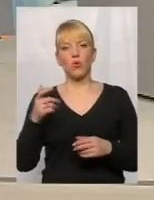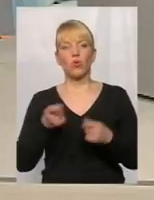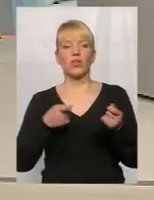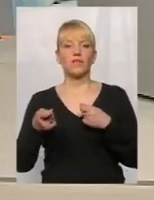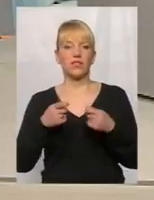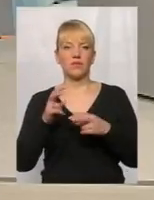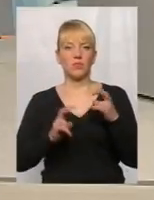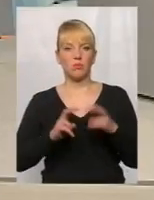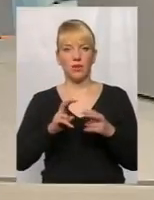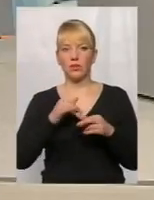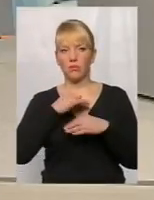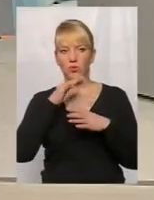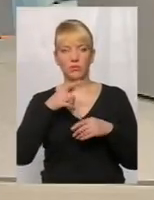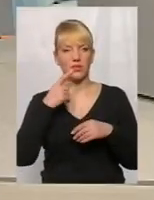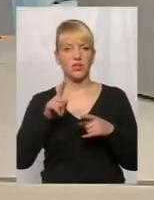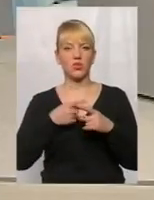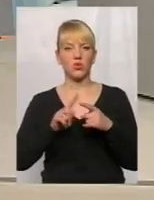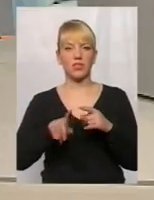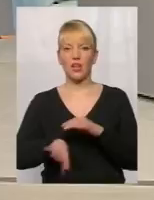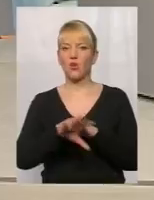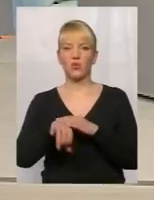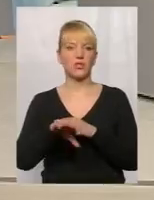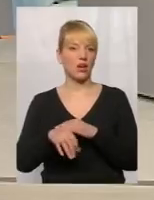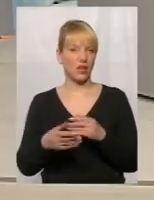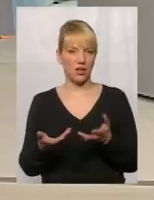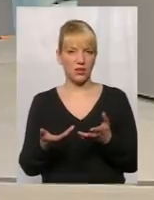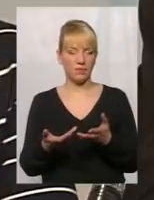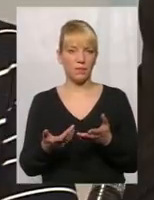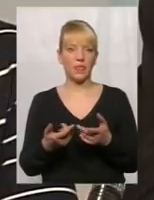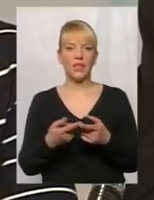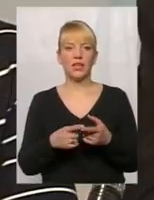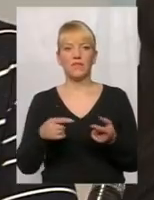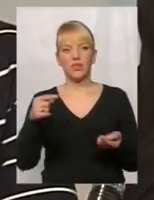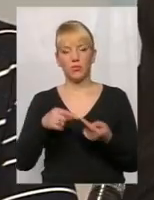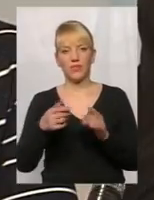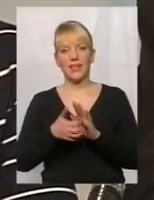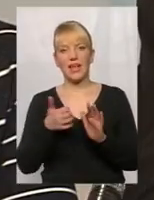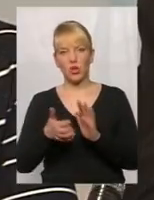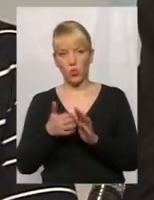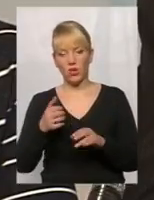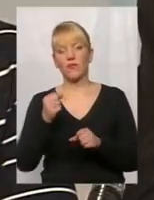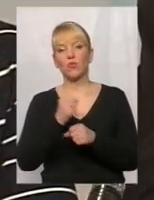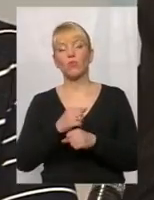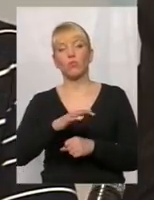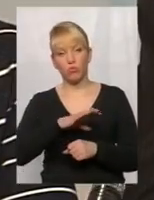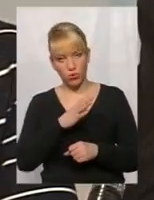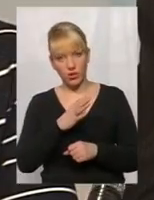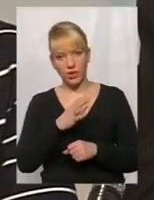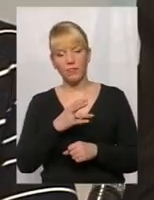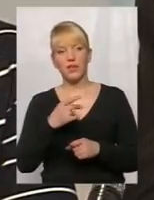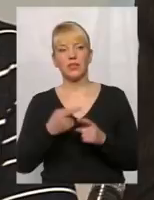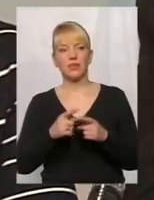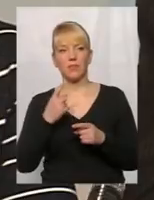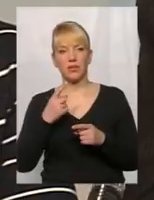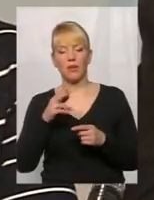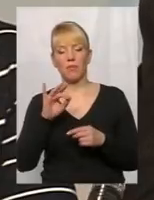підприємства ми не можемо сказати, що це розкрадання чи зловживання. Відповідні недоліки в роботі були. Насамперед, при